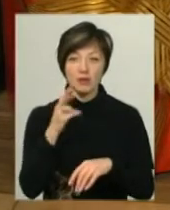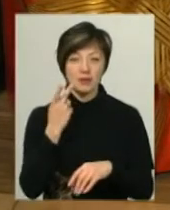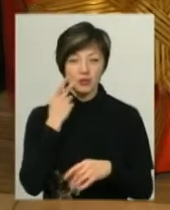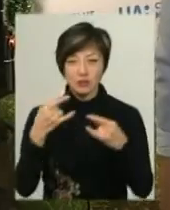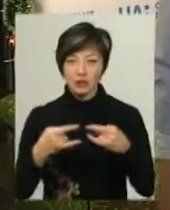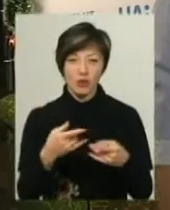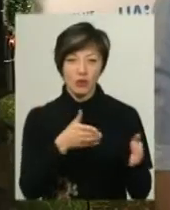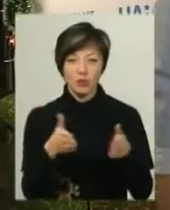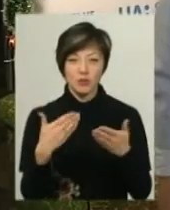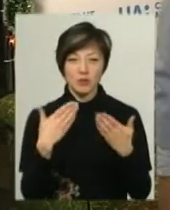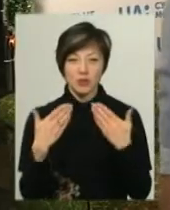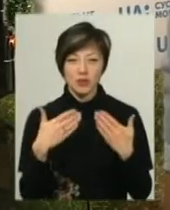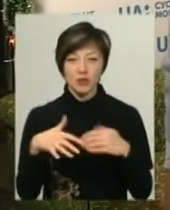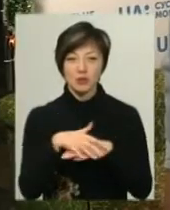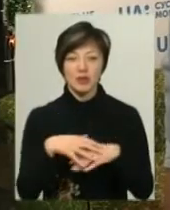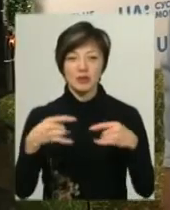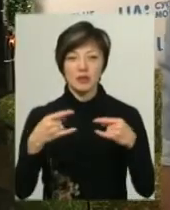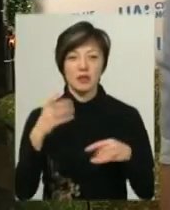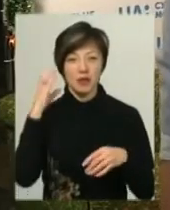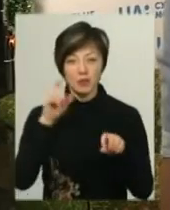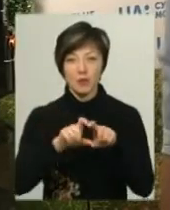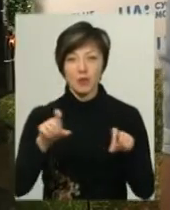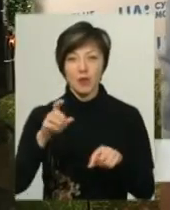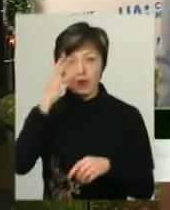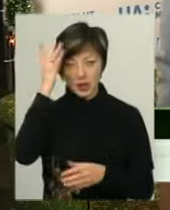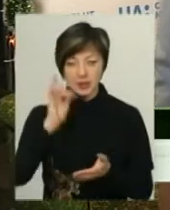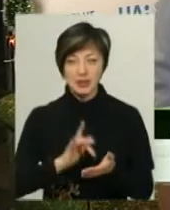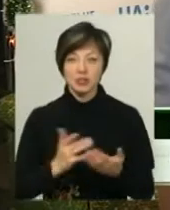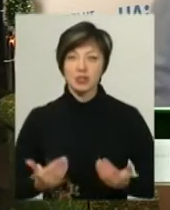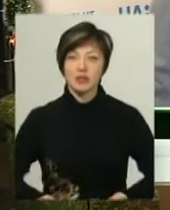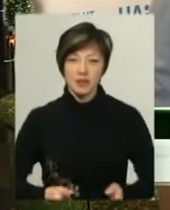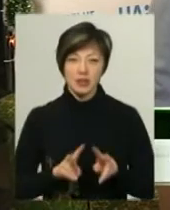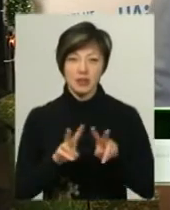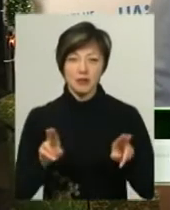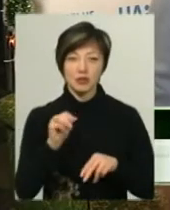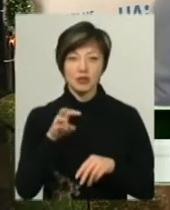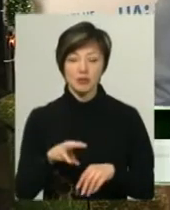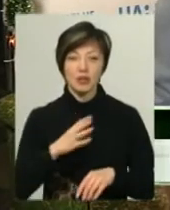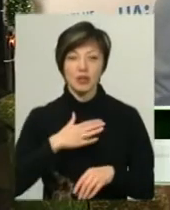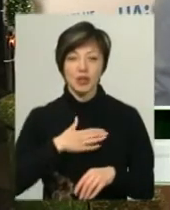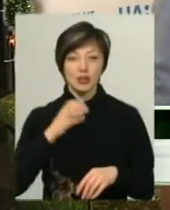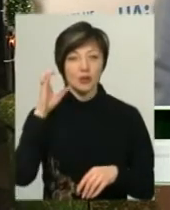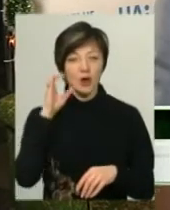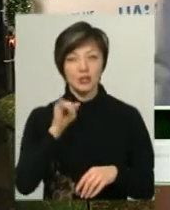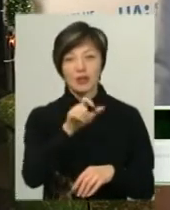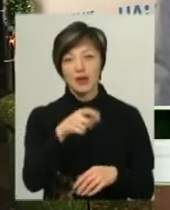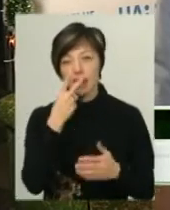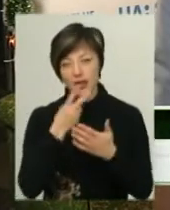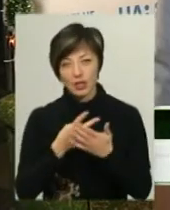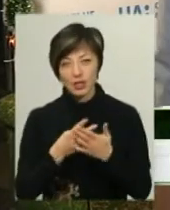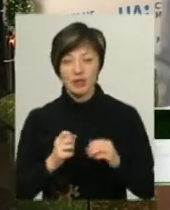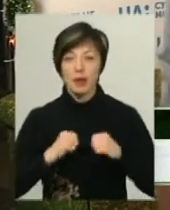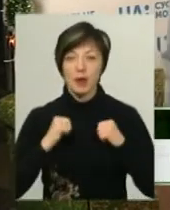готові до спілкування. Суспільна телерадіокомпанія «Поділляцентр» живе тим, чим живе наш слухач і глядач. І ми